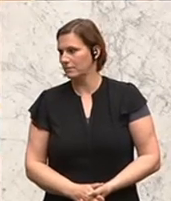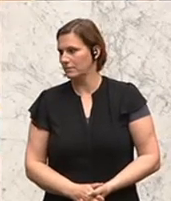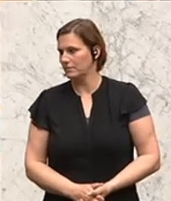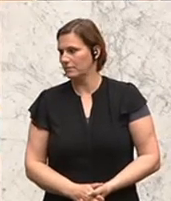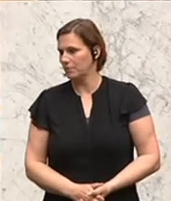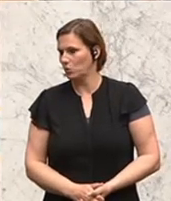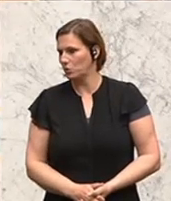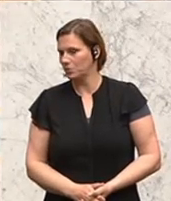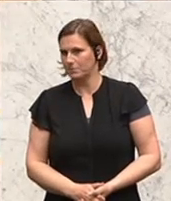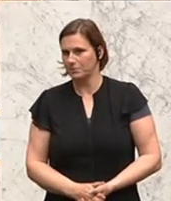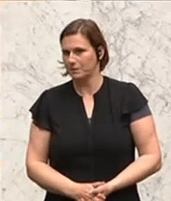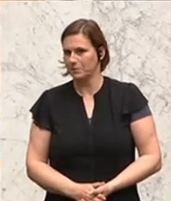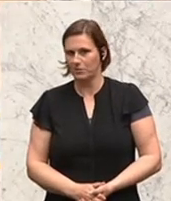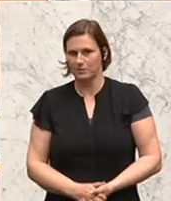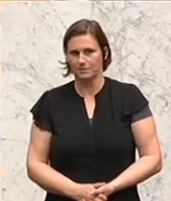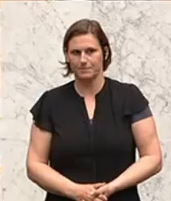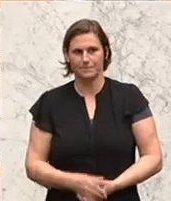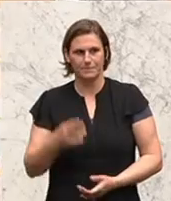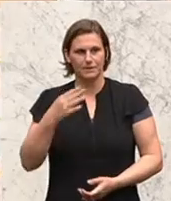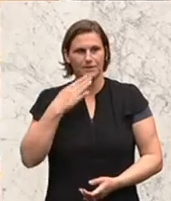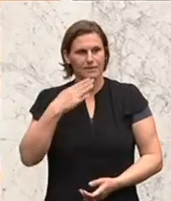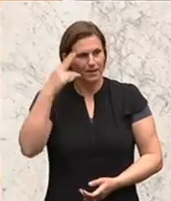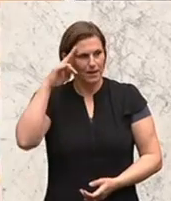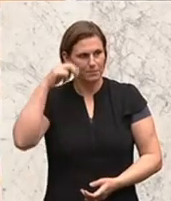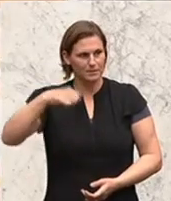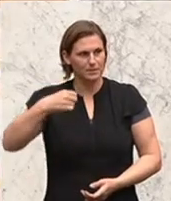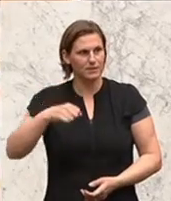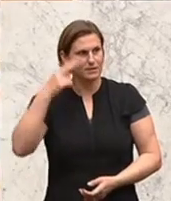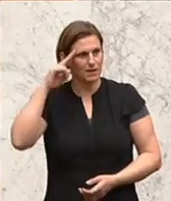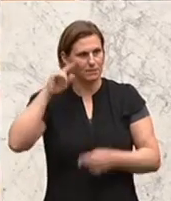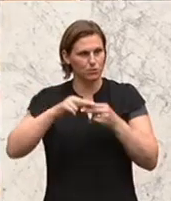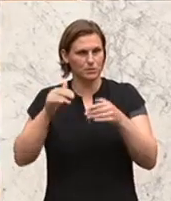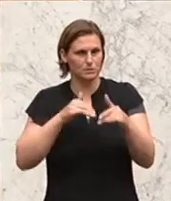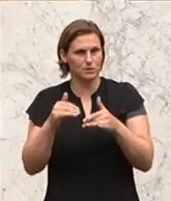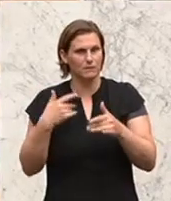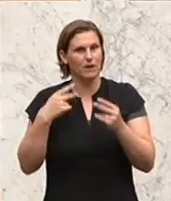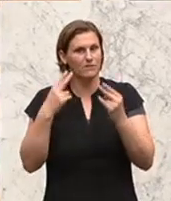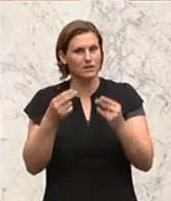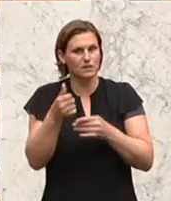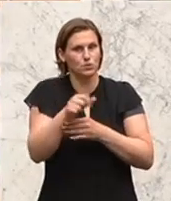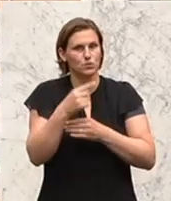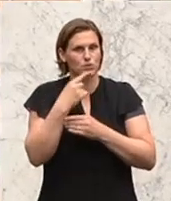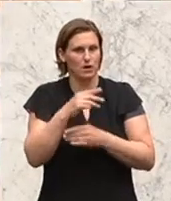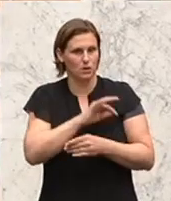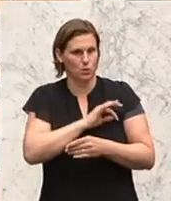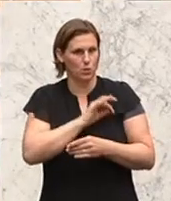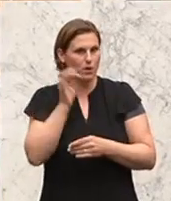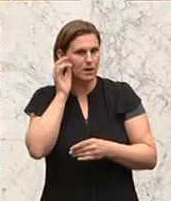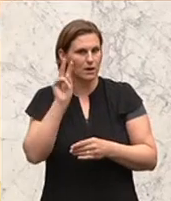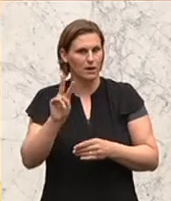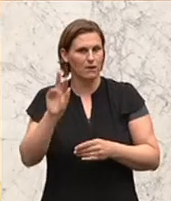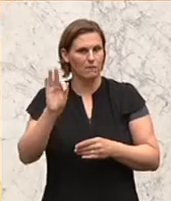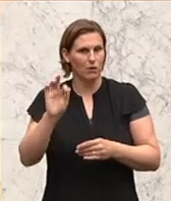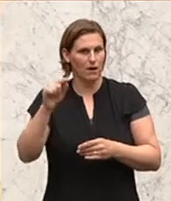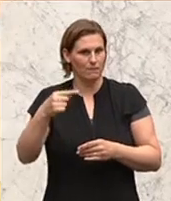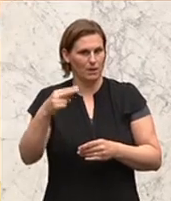Danke Herr Präsident, Herr Bundesminister Hohes Haus, ja. Das war eine wichtige Ergänzung der Kollegin jetzt. Der VfGH hat